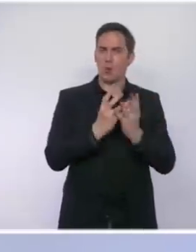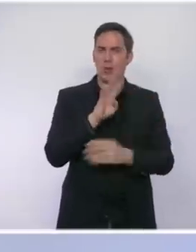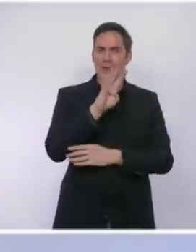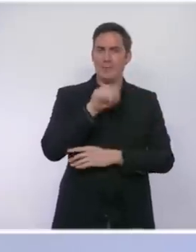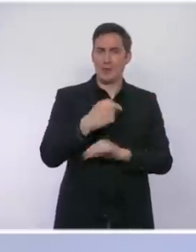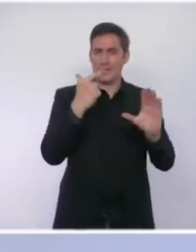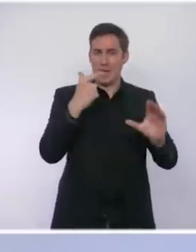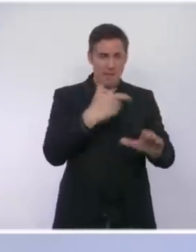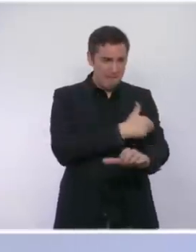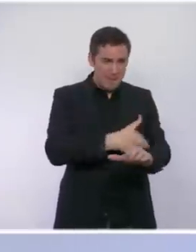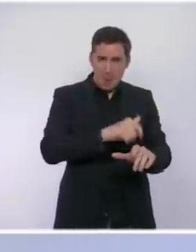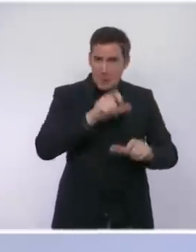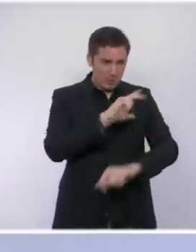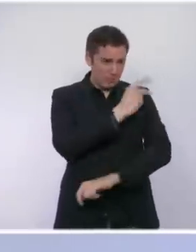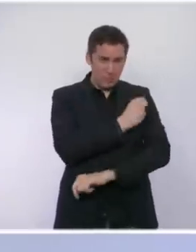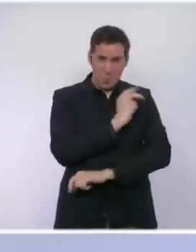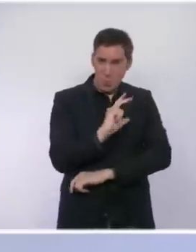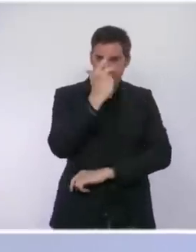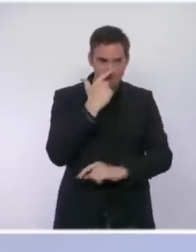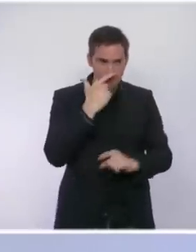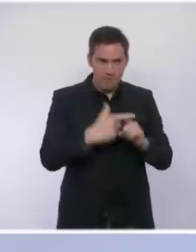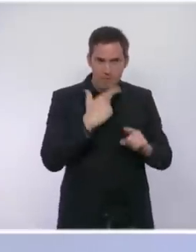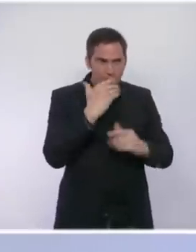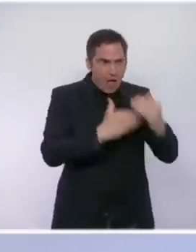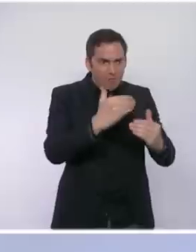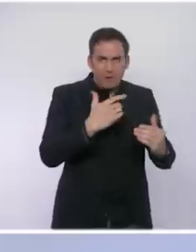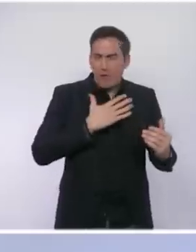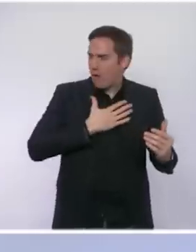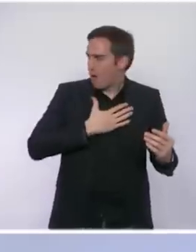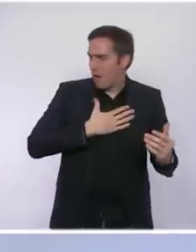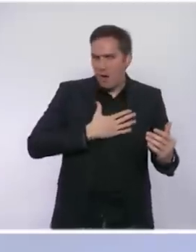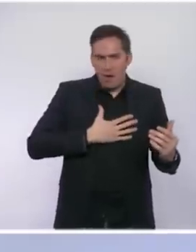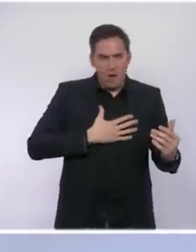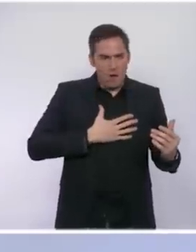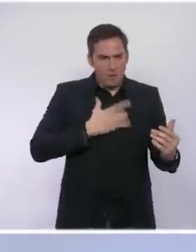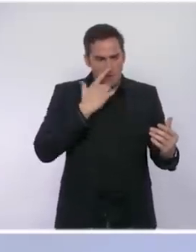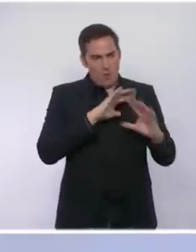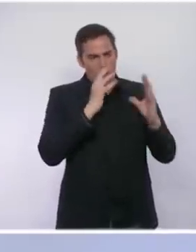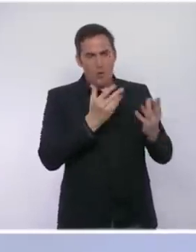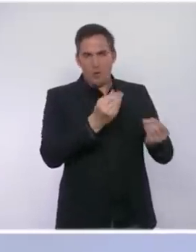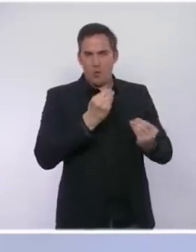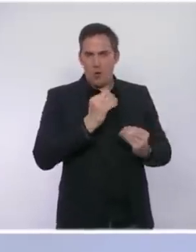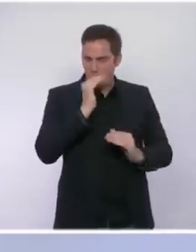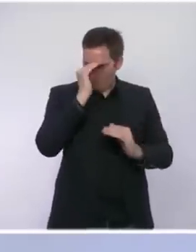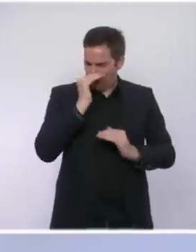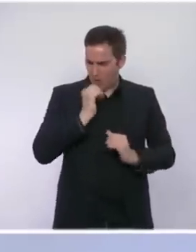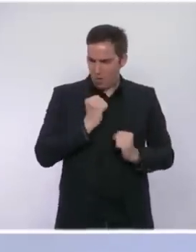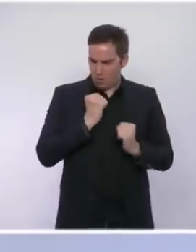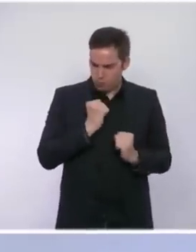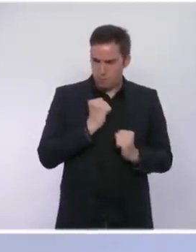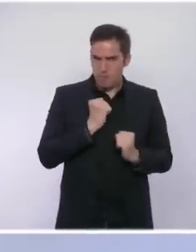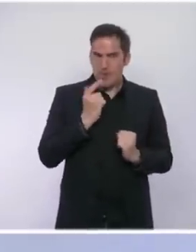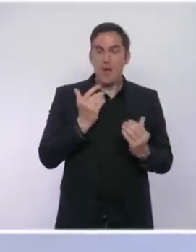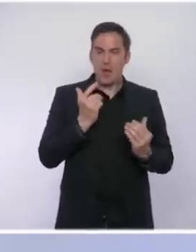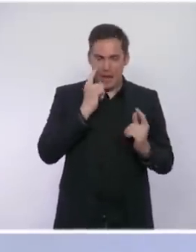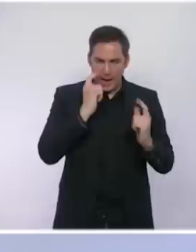personnes qui ont reçu un rappel de vaccination. Nous avons aussi une avance à ce titre-là. Ça nous permet d'être confiants, mais ça veut dire qu'il faut qu'on poursuive nos efforts, que les Français qui